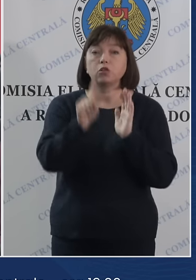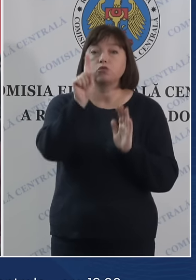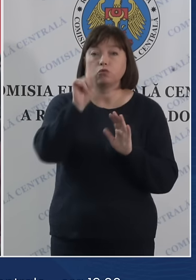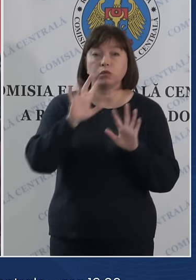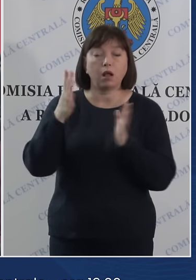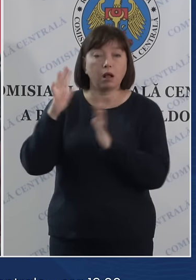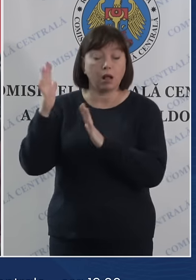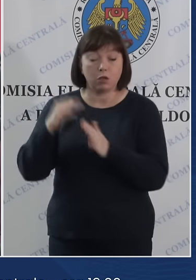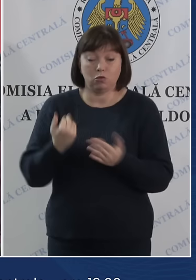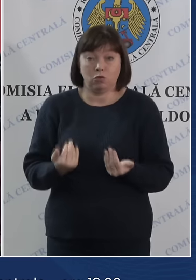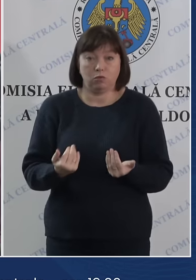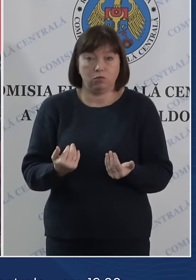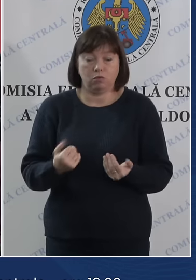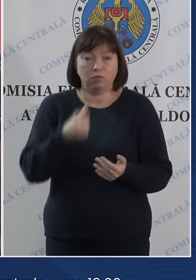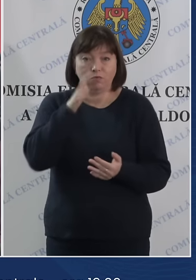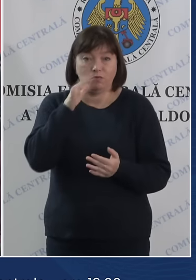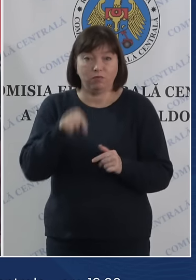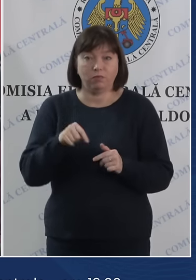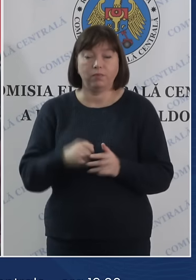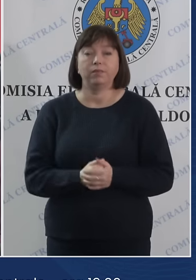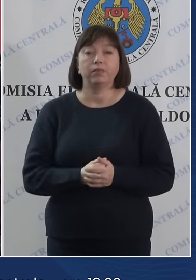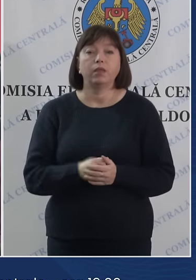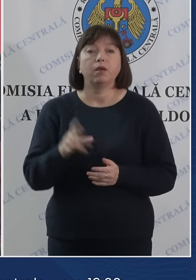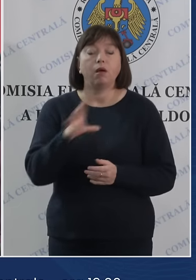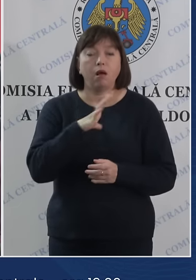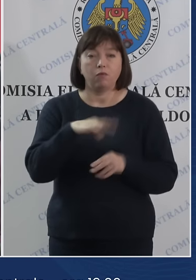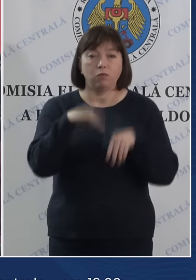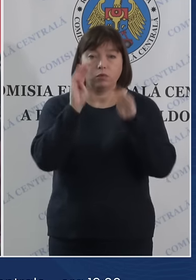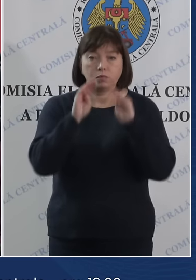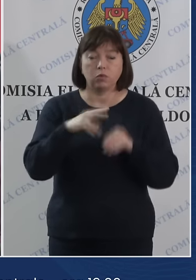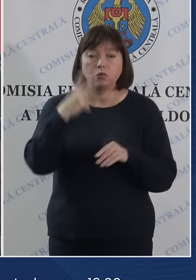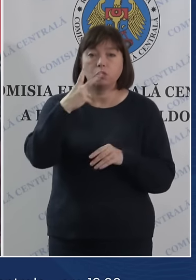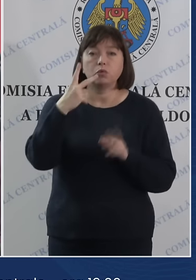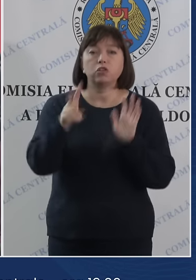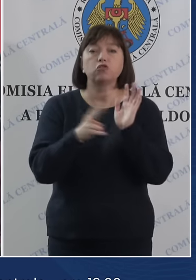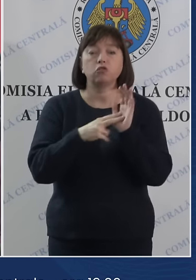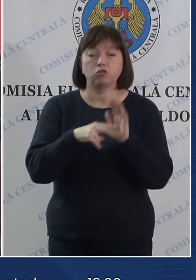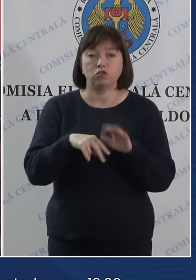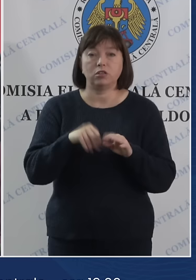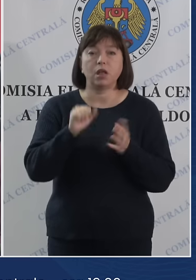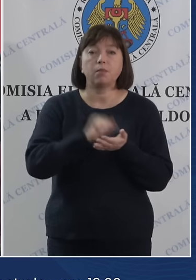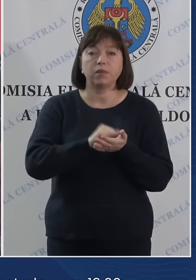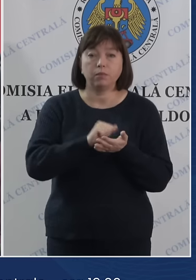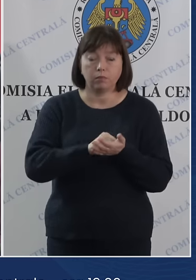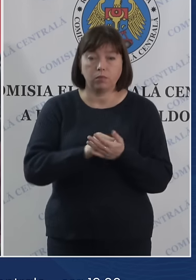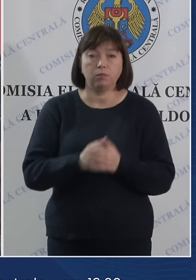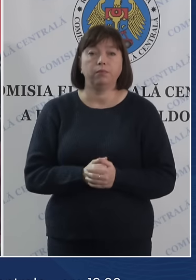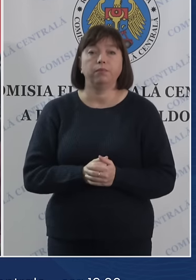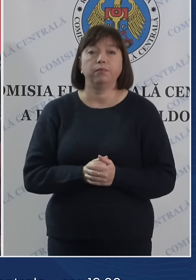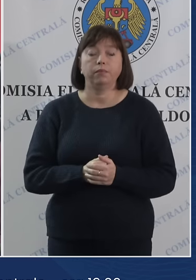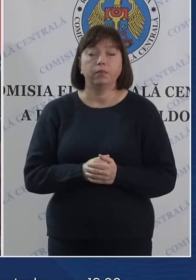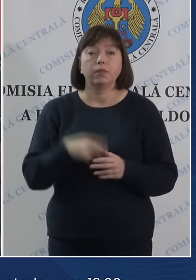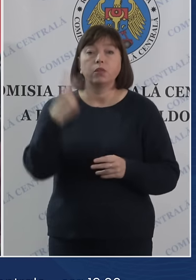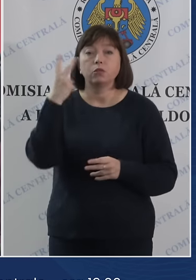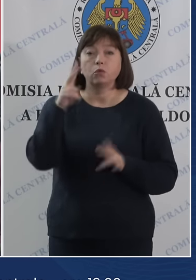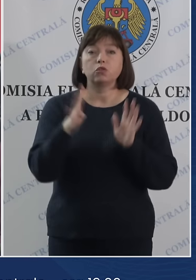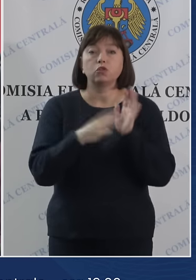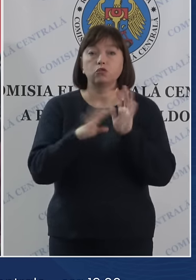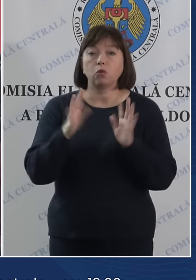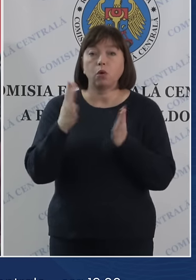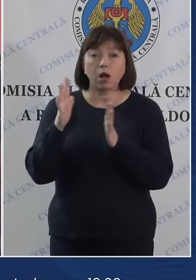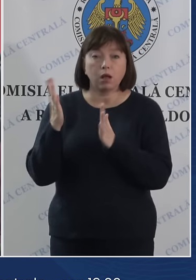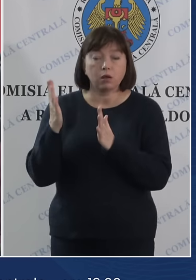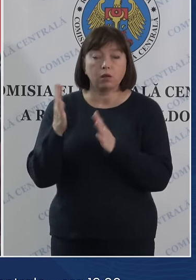cazuri până la acest moment. Au fost perfectate 27 de procese verbale, 29 de